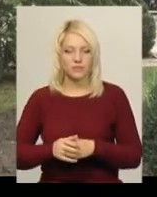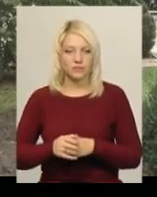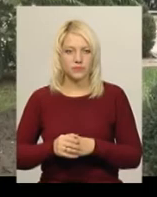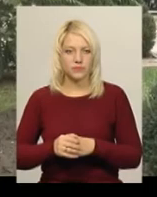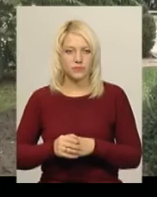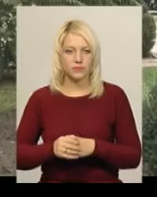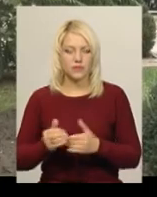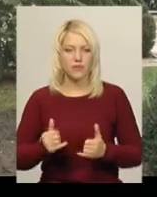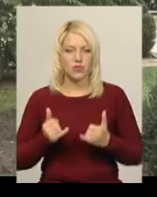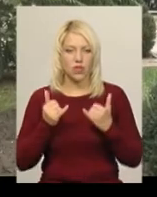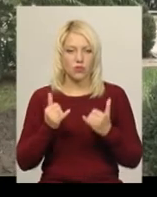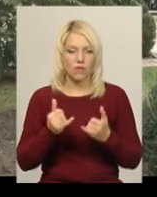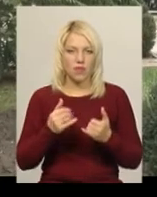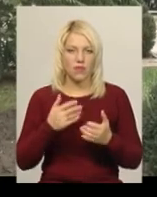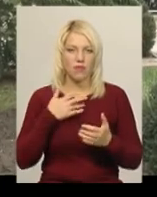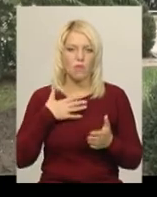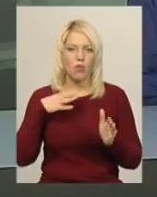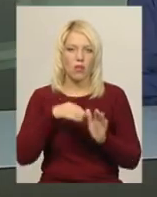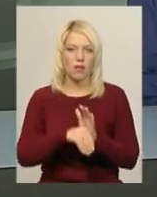як вшанування полеглих бійців.